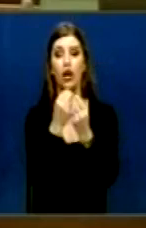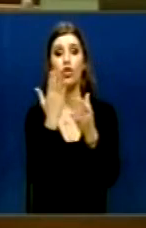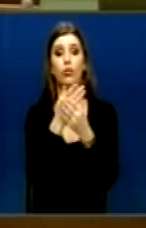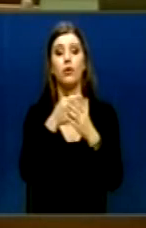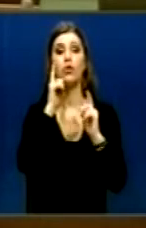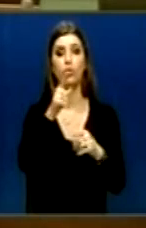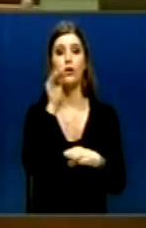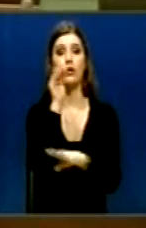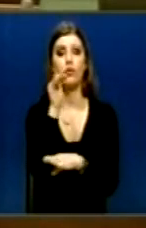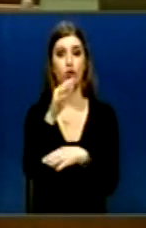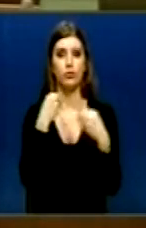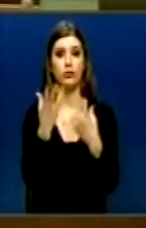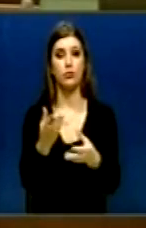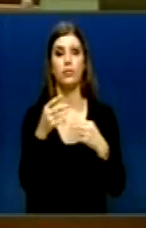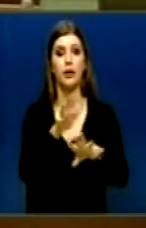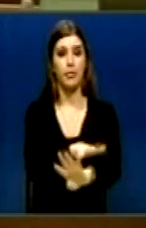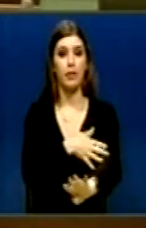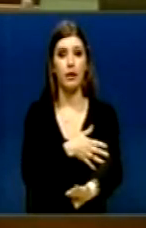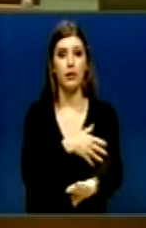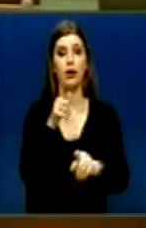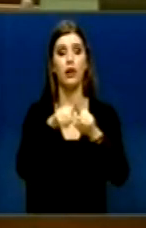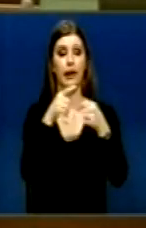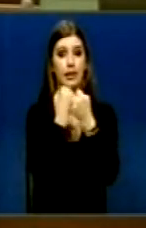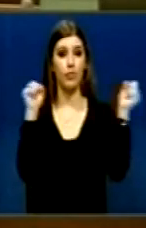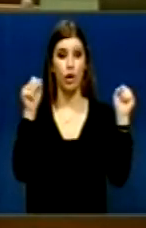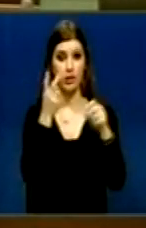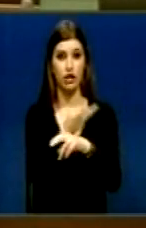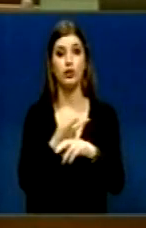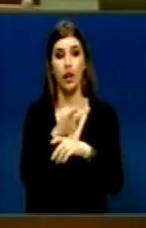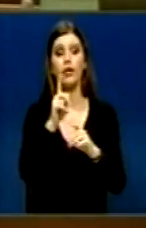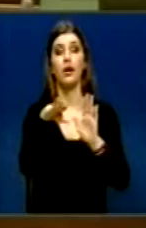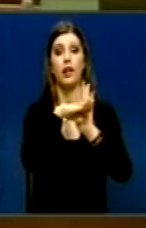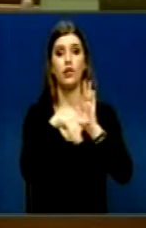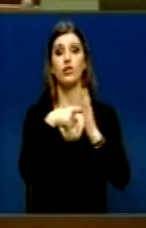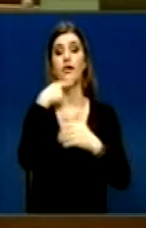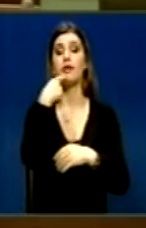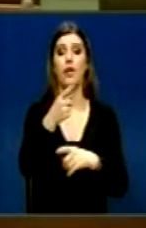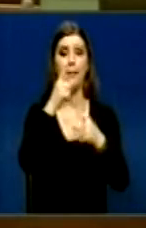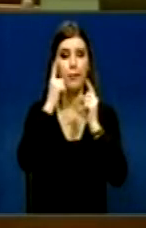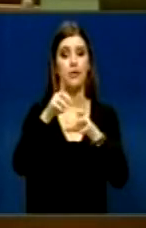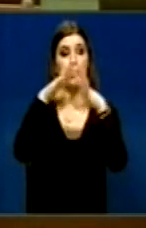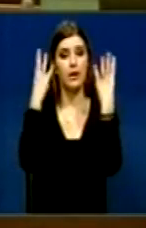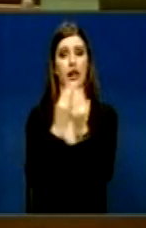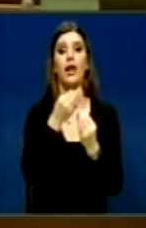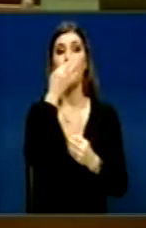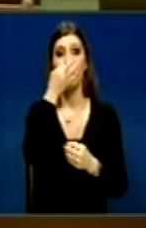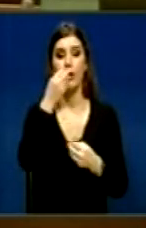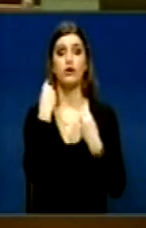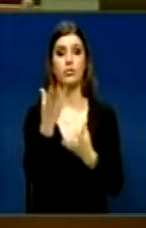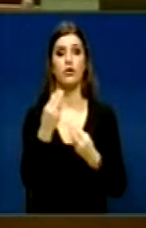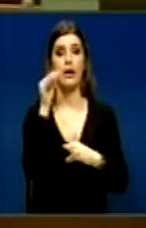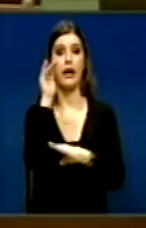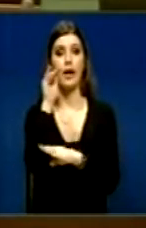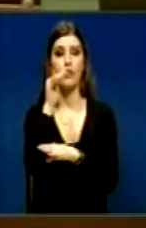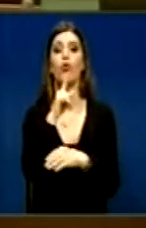nga logika republikane e demokracis parlamentarët funksionimi shtetit. Ekzekutivi është përgjegjës ndajtë legislativit dhe i raportojë ati